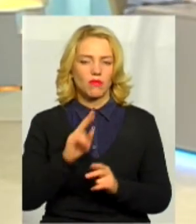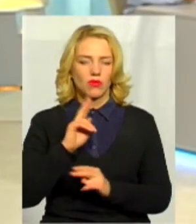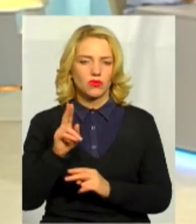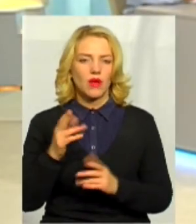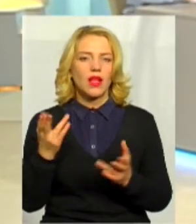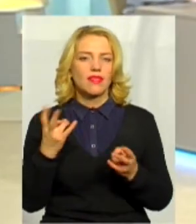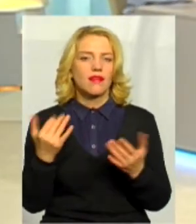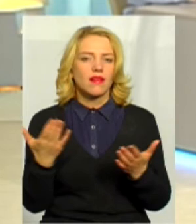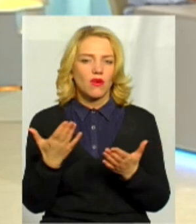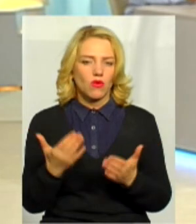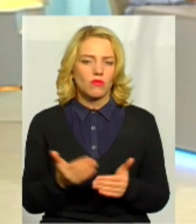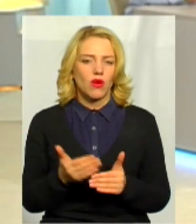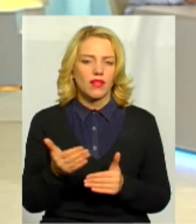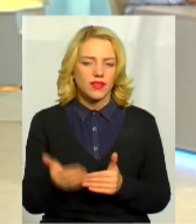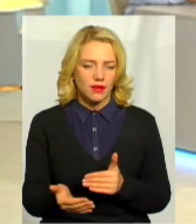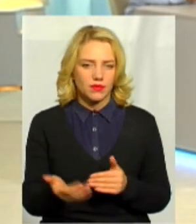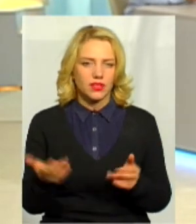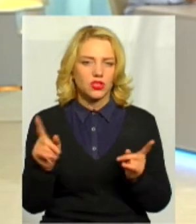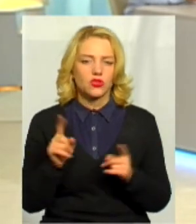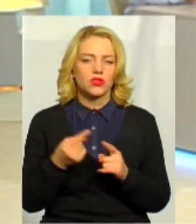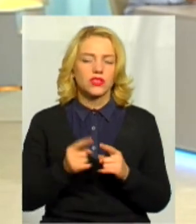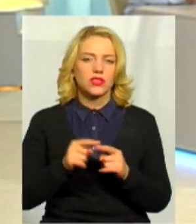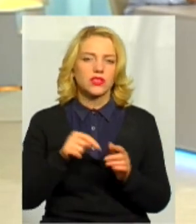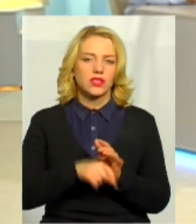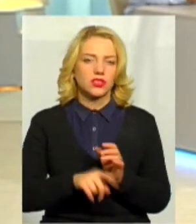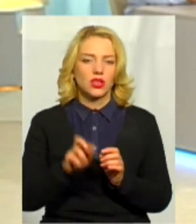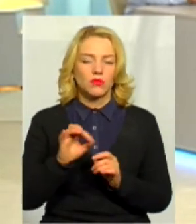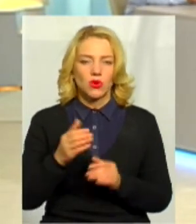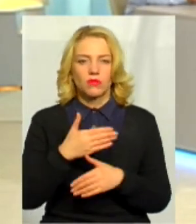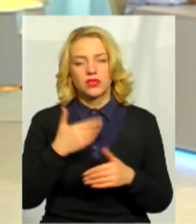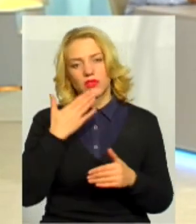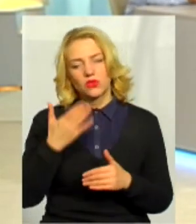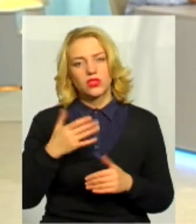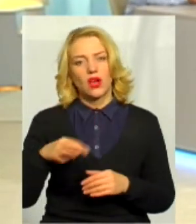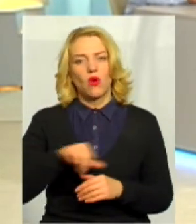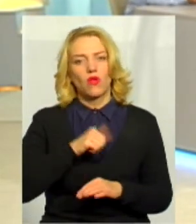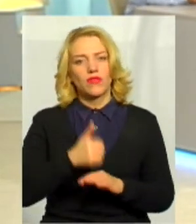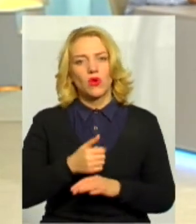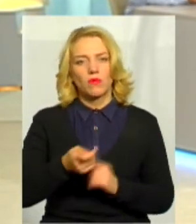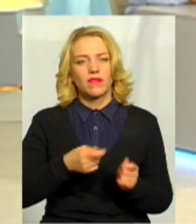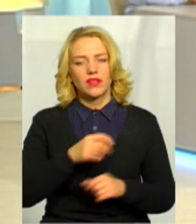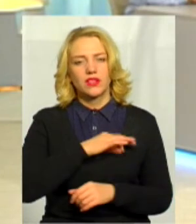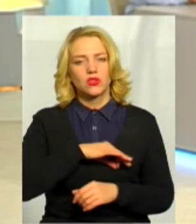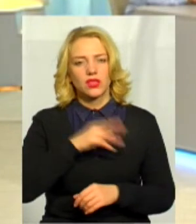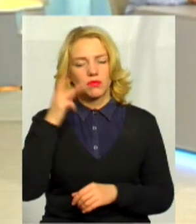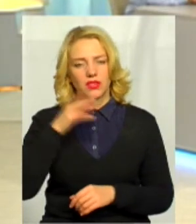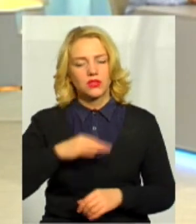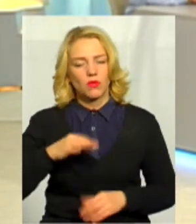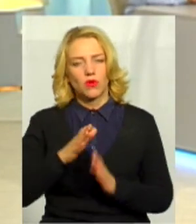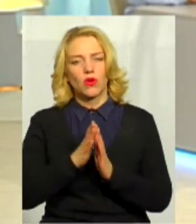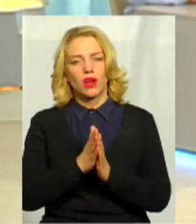якому етапі і що це означає? Бо ми звернулися до Головного управління юстиції у Хмельницькій області з проханням